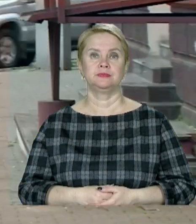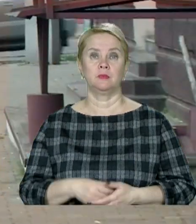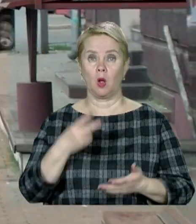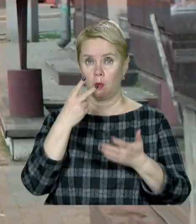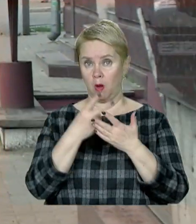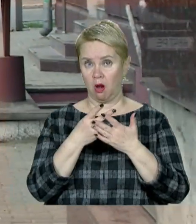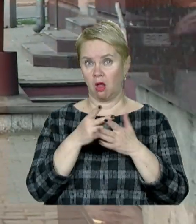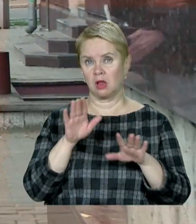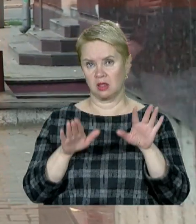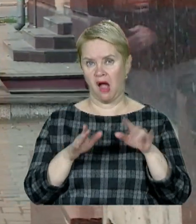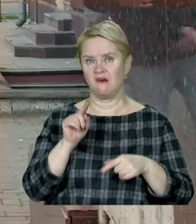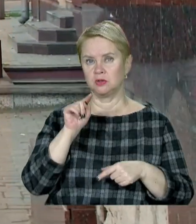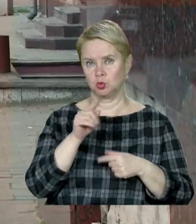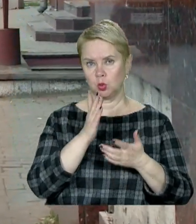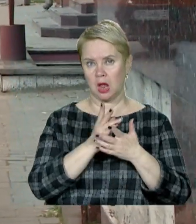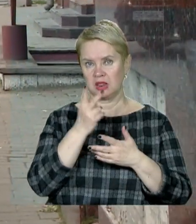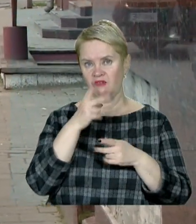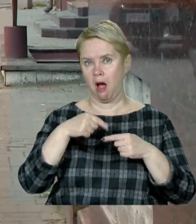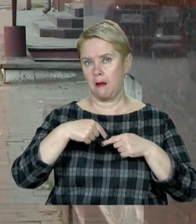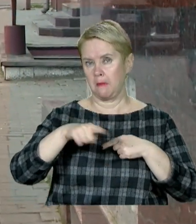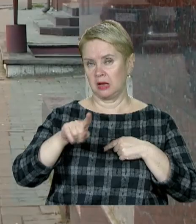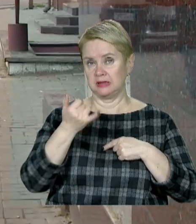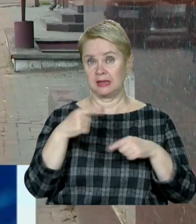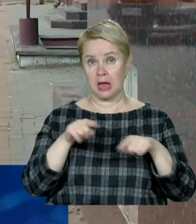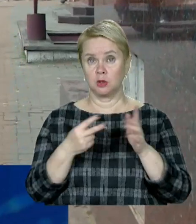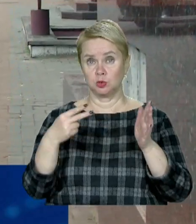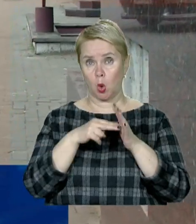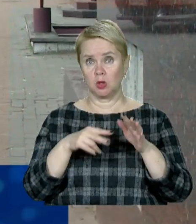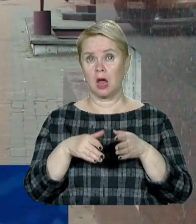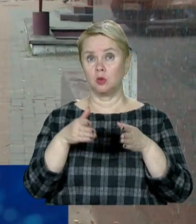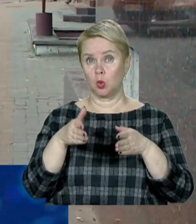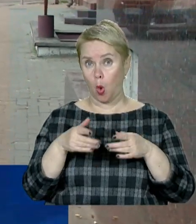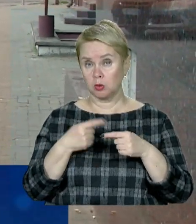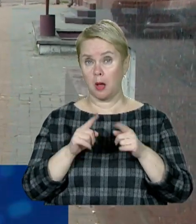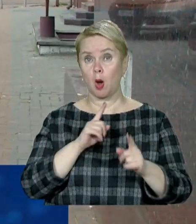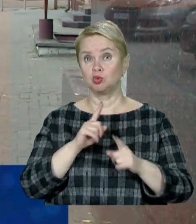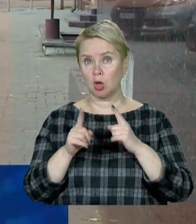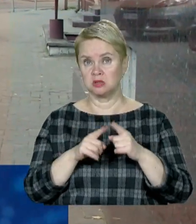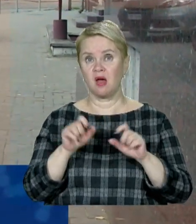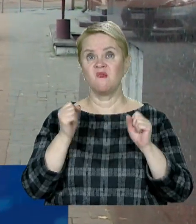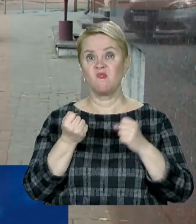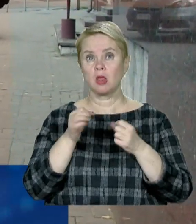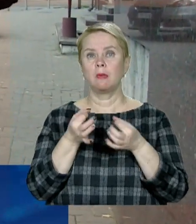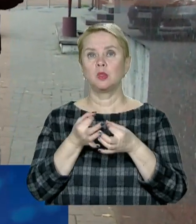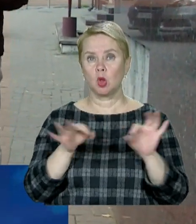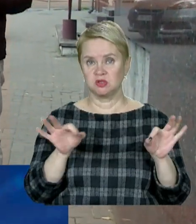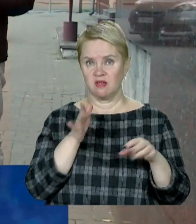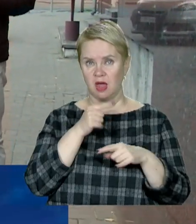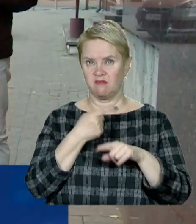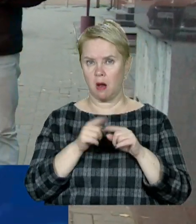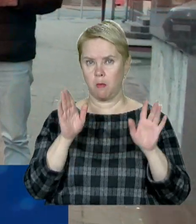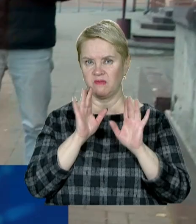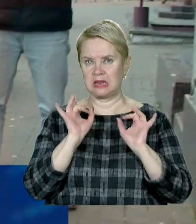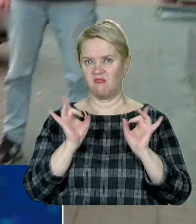Погляньте, навряд чи ось тут є два метри. Відтепер отак стояти на тротуарах, бо навіть на проїжджій частині водія, дозволять на час дії